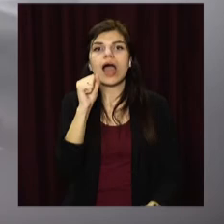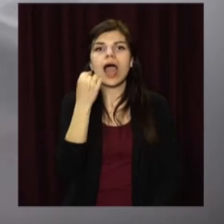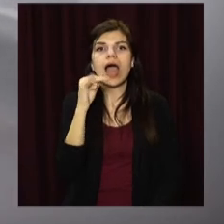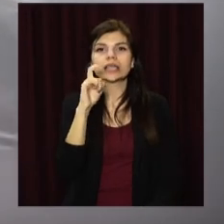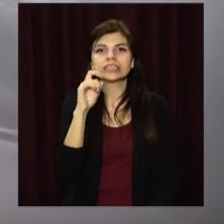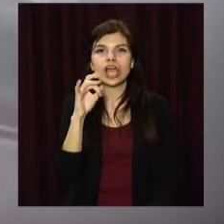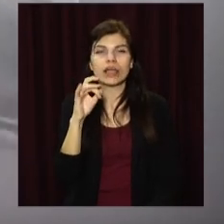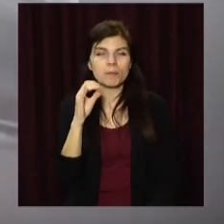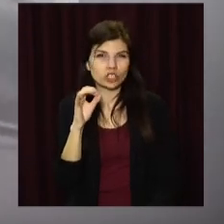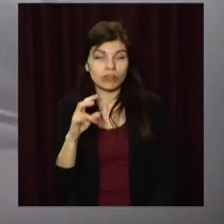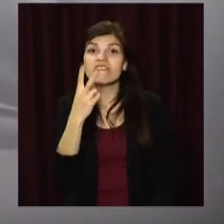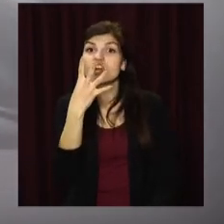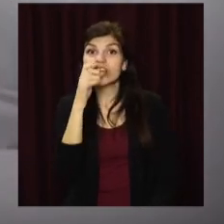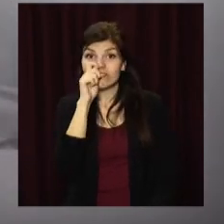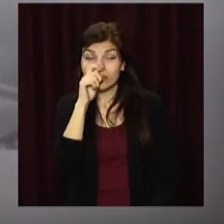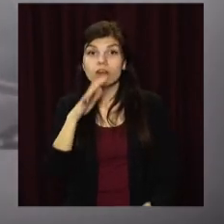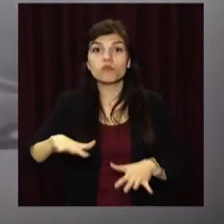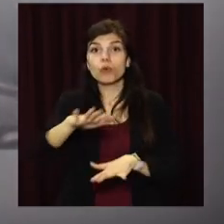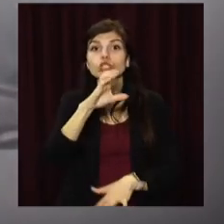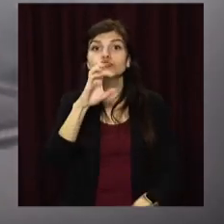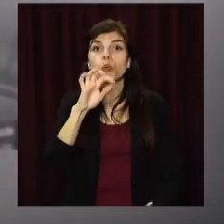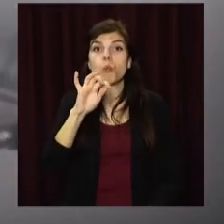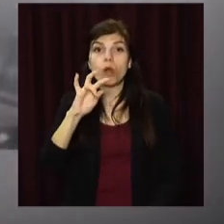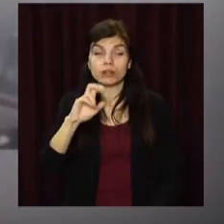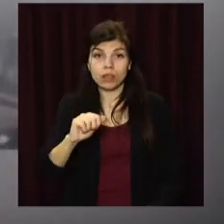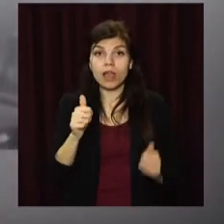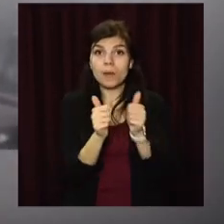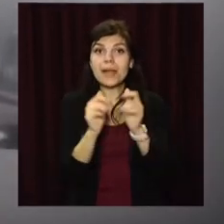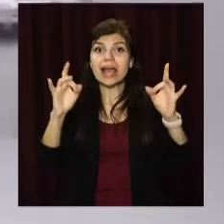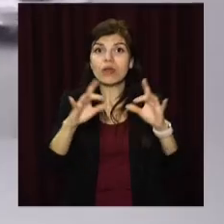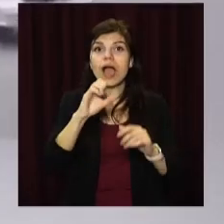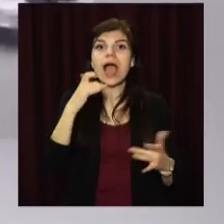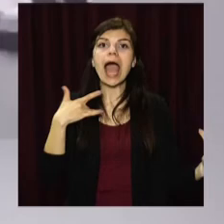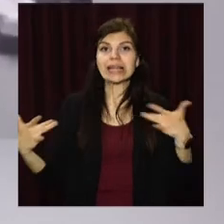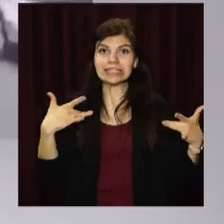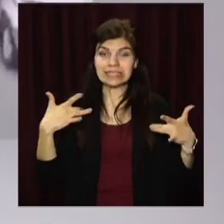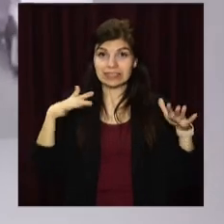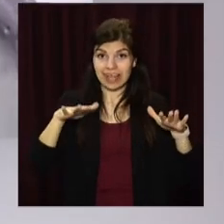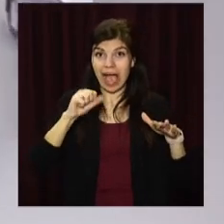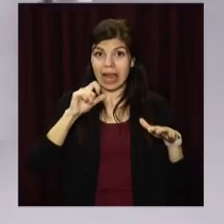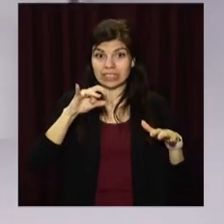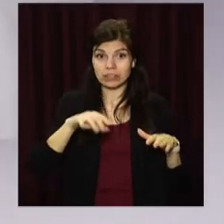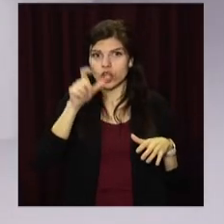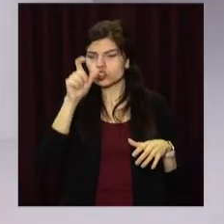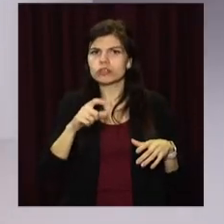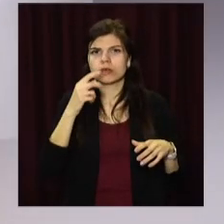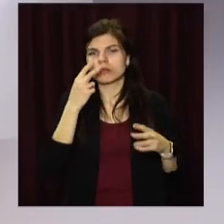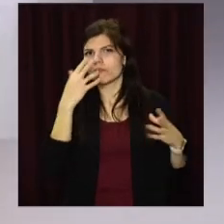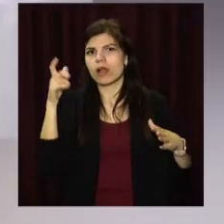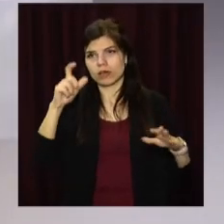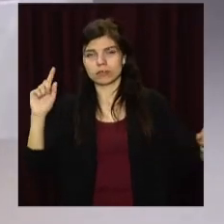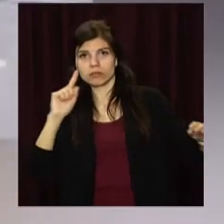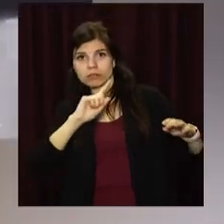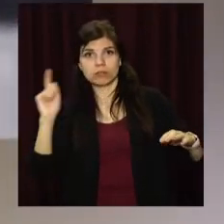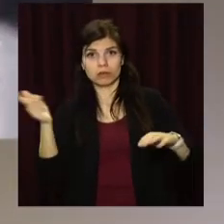перестрілка сталася 24 квітня на Соборній площі Дніпра, поблизу ресторану «Артист». Там невідомий у масті розстріляв чоловіка за кремом